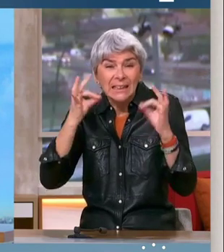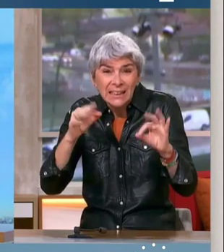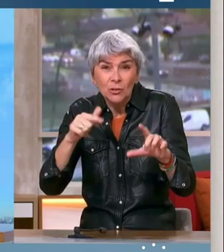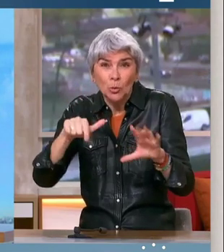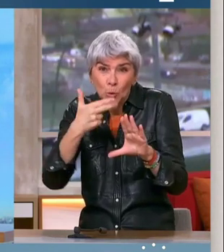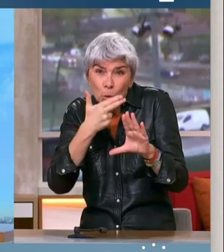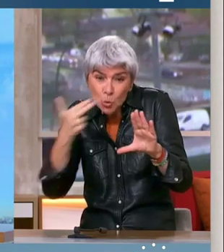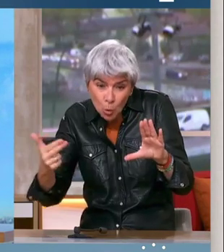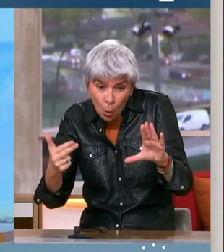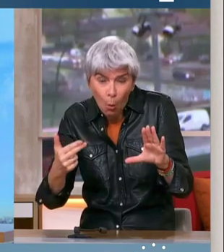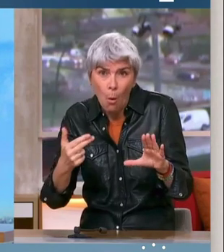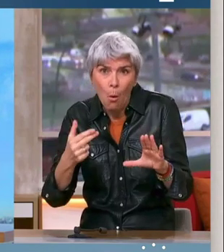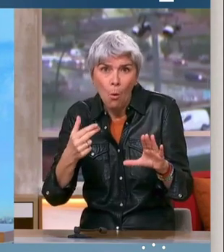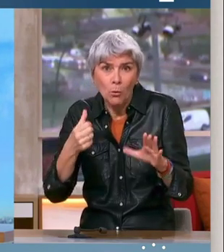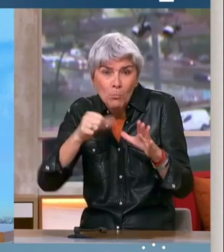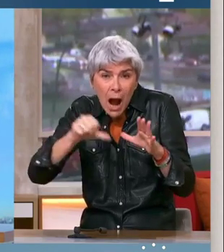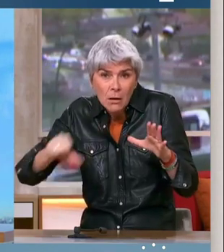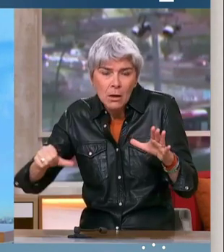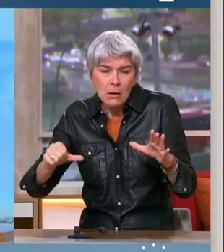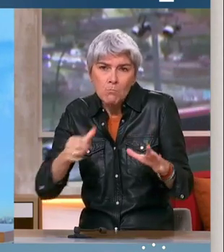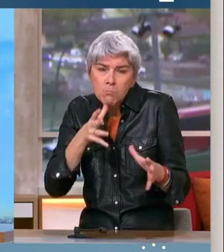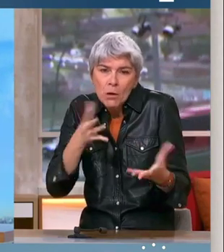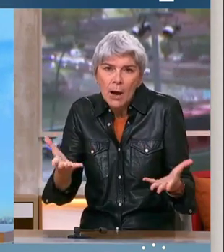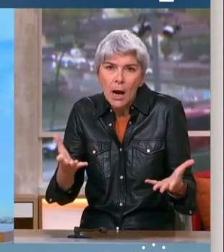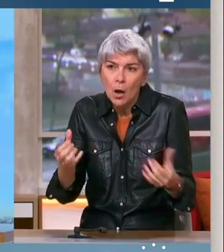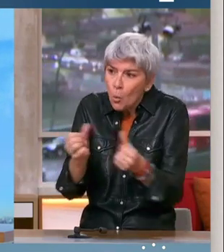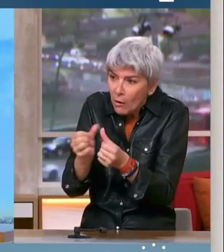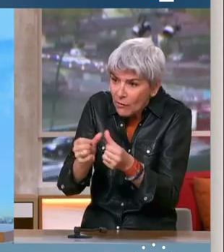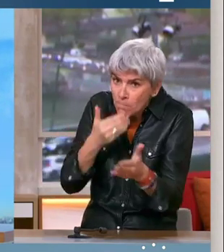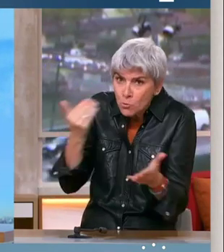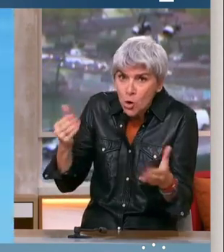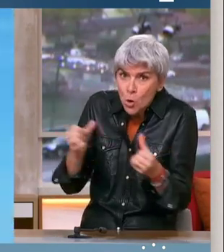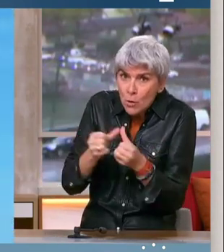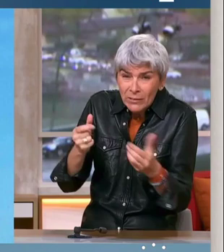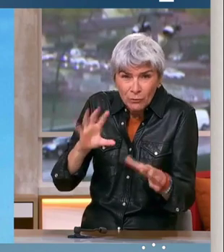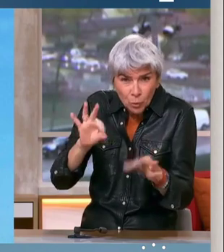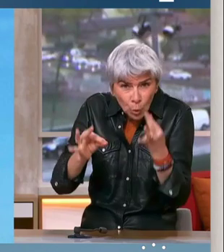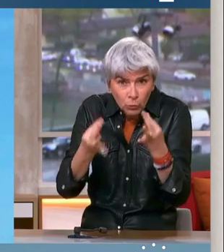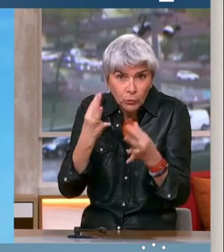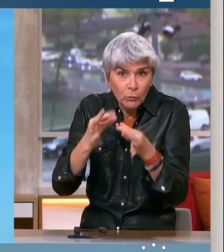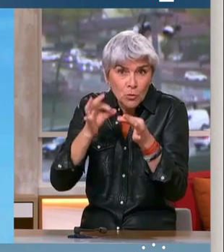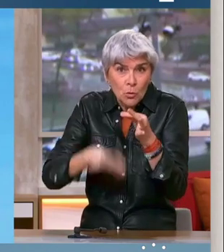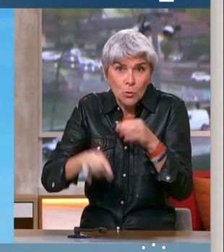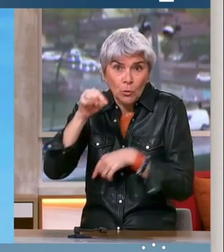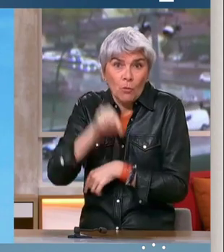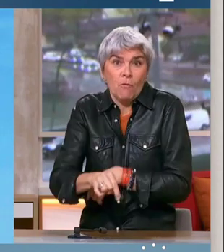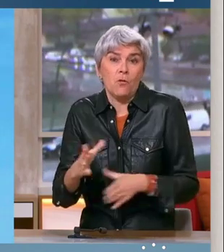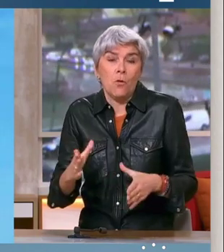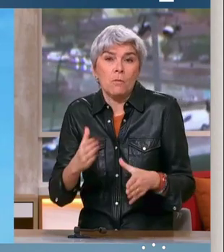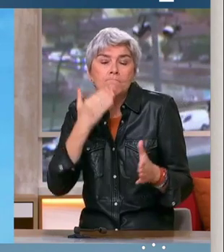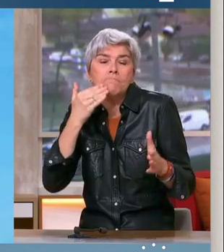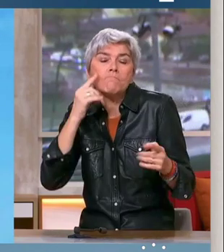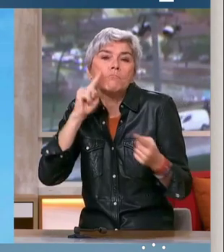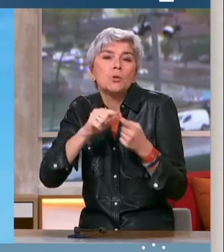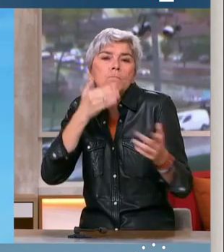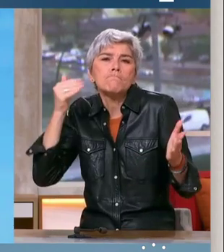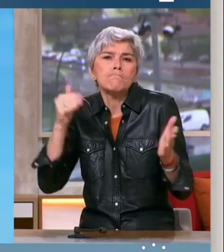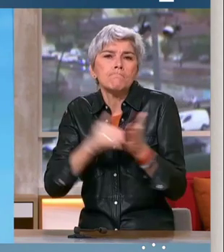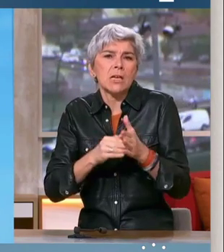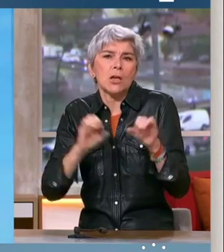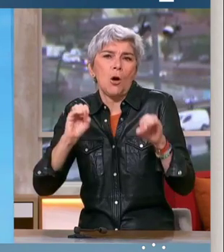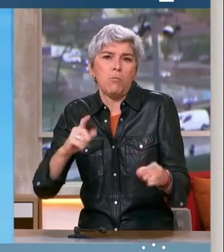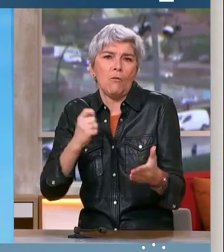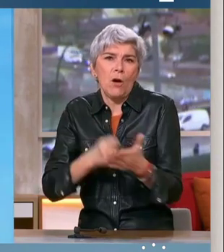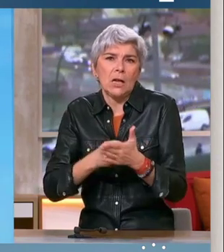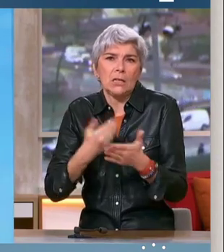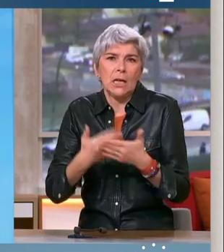de retraite. C'est en ce moment, ça paraît impensable. Donc que vous faites demain, Alors qu'il faut trouver des solutions pour améliorer le pouvoir d'achat de nos retraités et